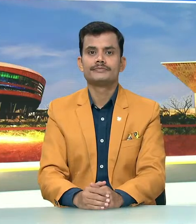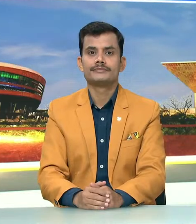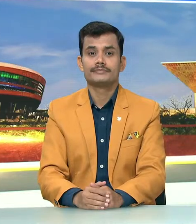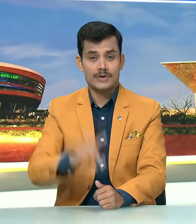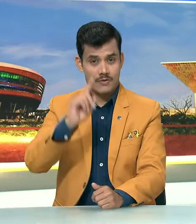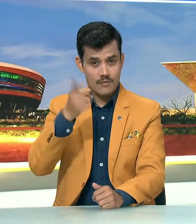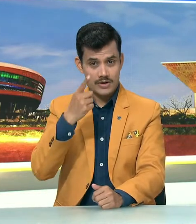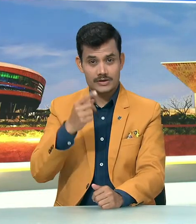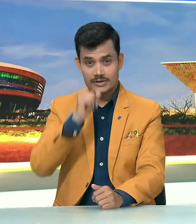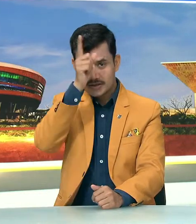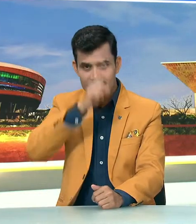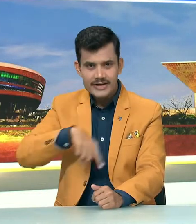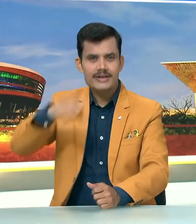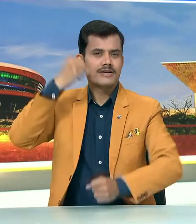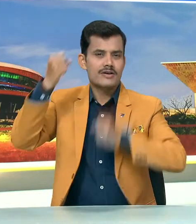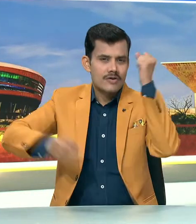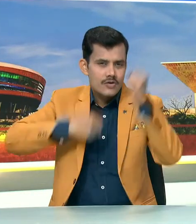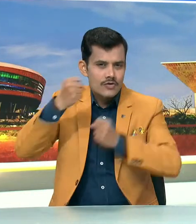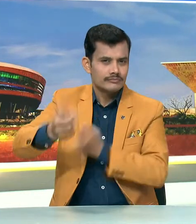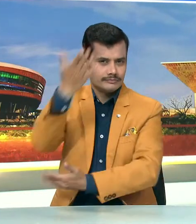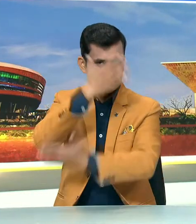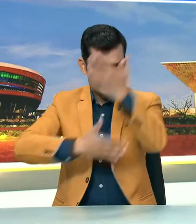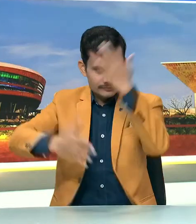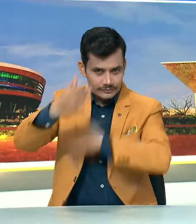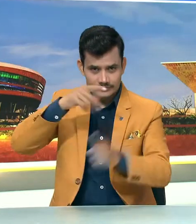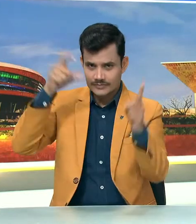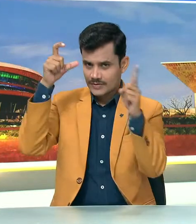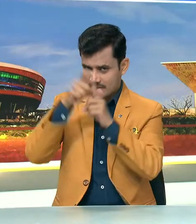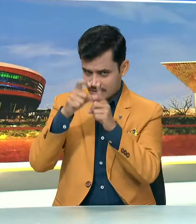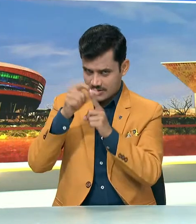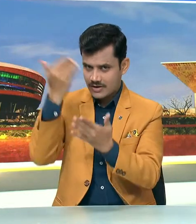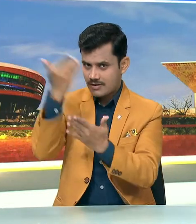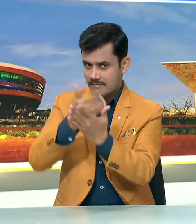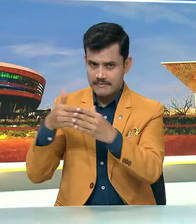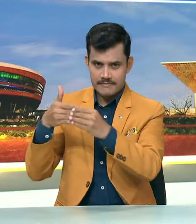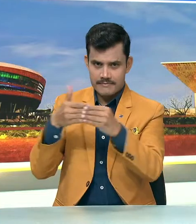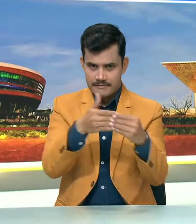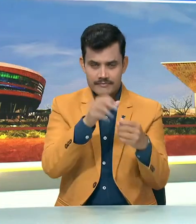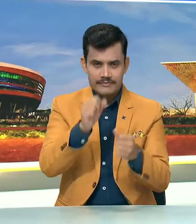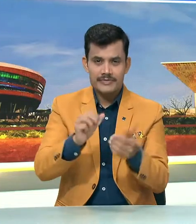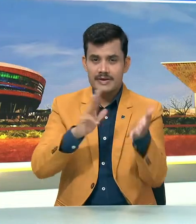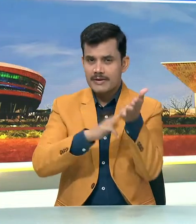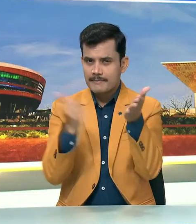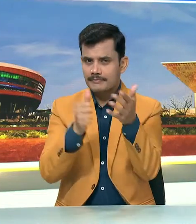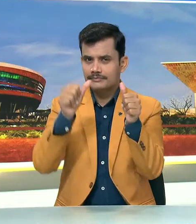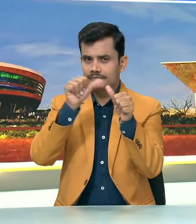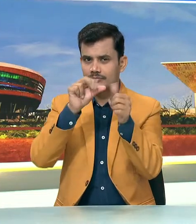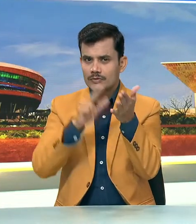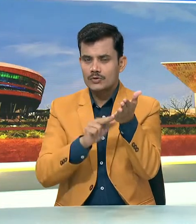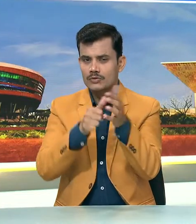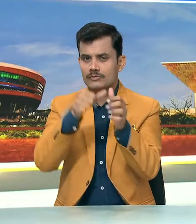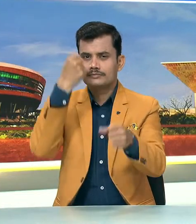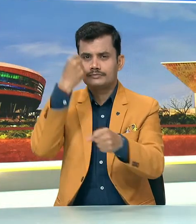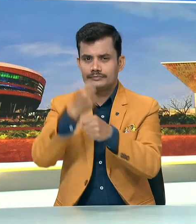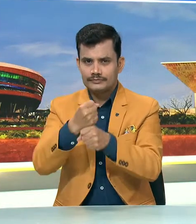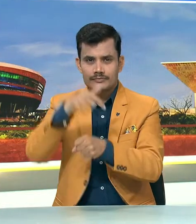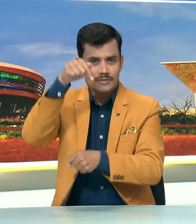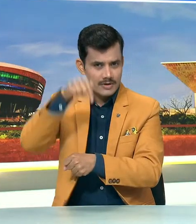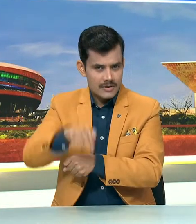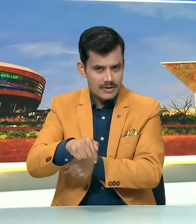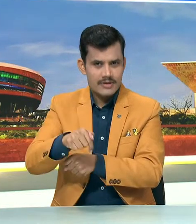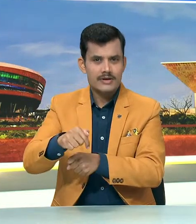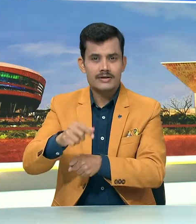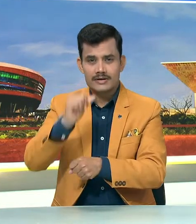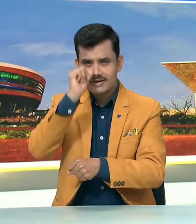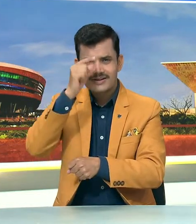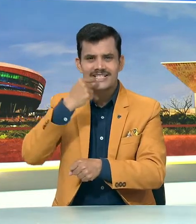पहले खेलो इंडिया पैरा गेम्स राजधारी दिल्ली में आयोजित हो रहे हैं केंद्रिय खेल मंत्री अमराग सिंग ठाकर आज इंडरा